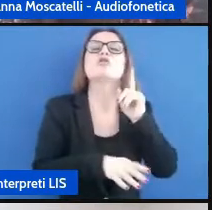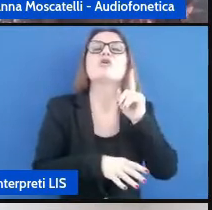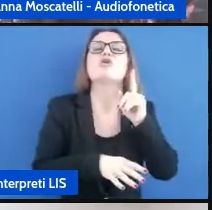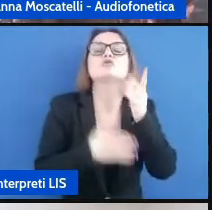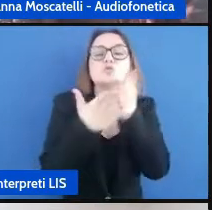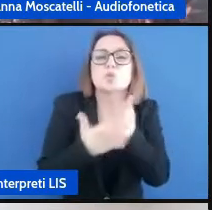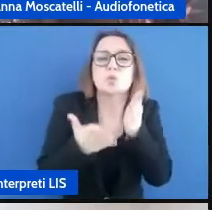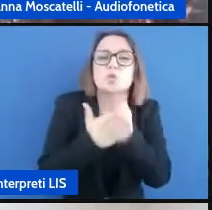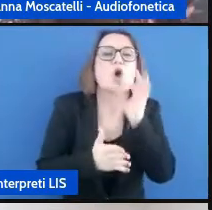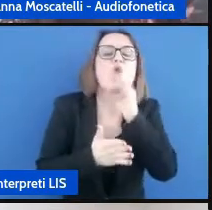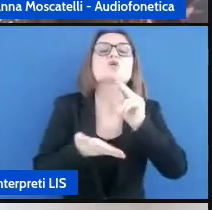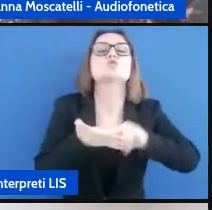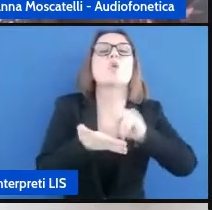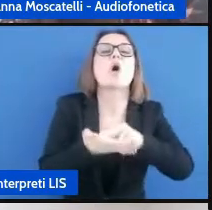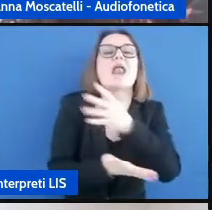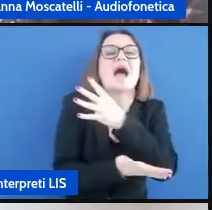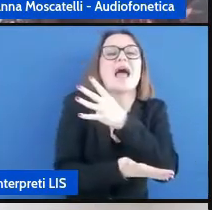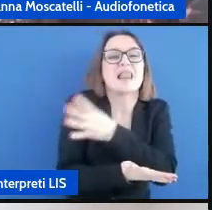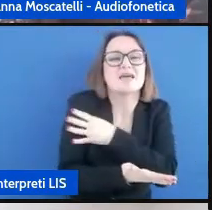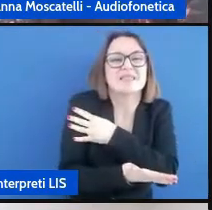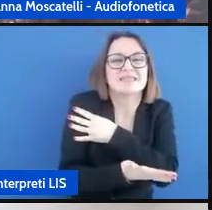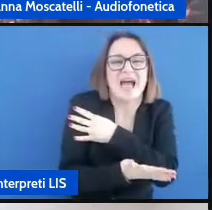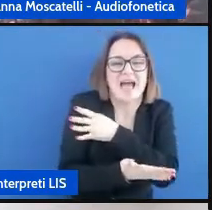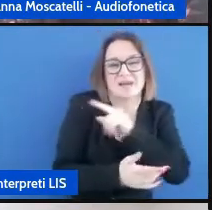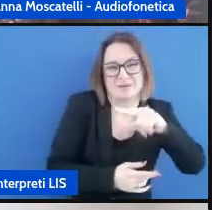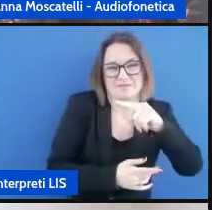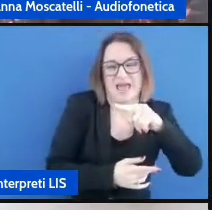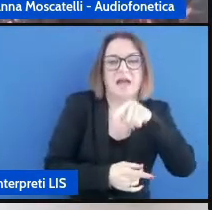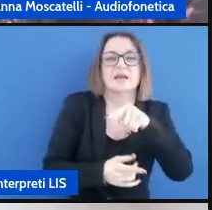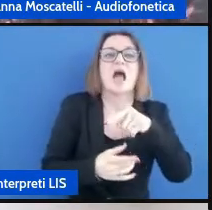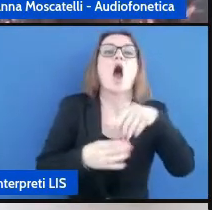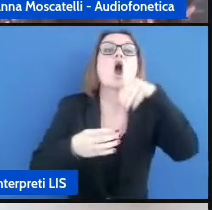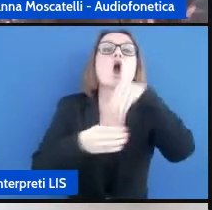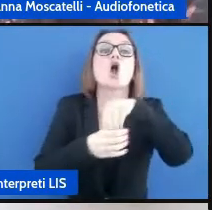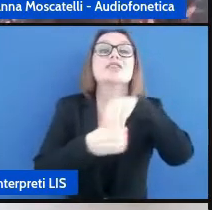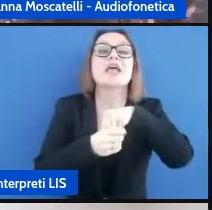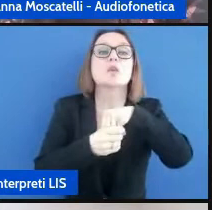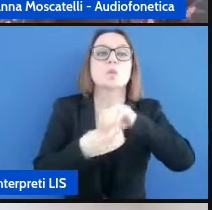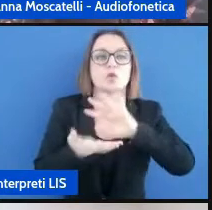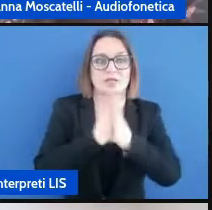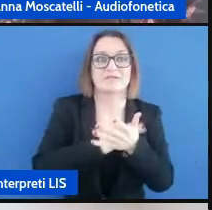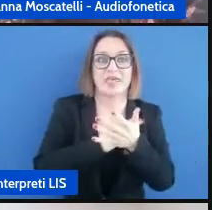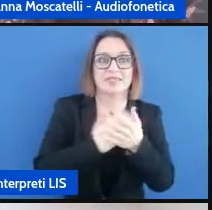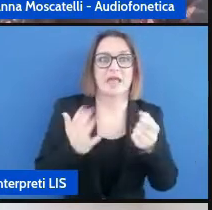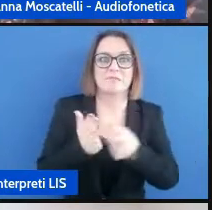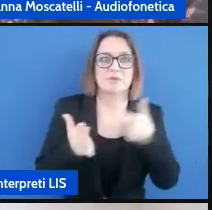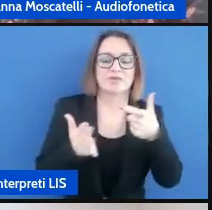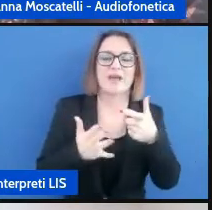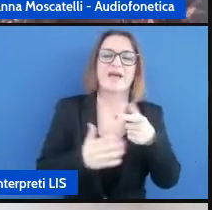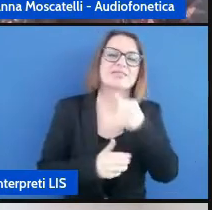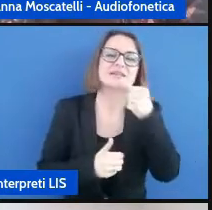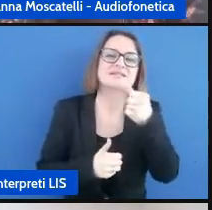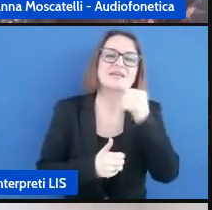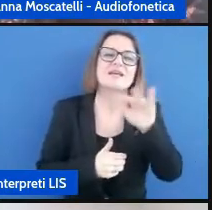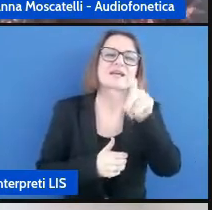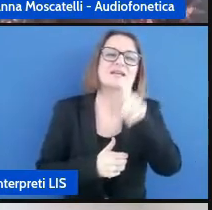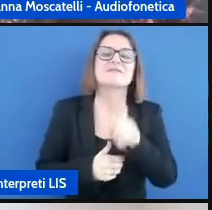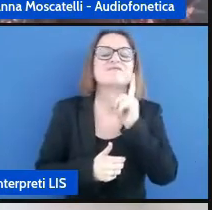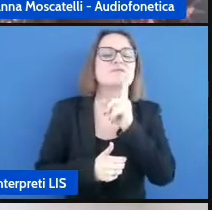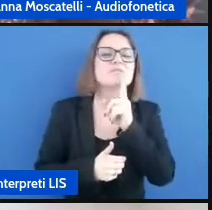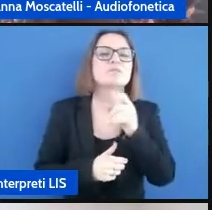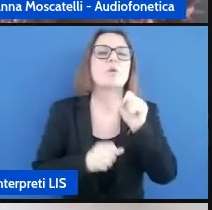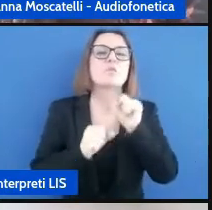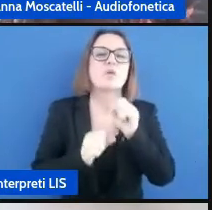primaria in cui i contenuti diventano importanti avere un'anticipazione rende più